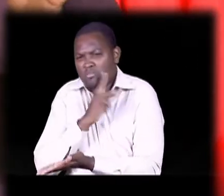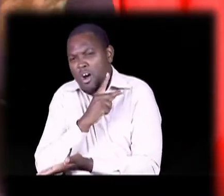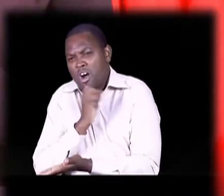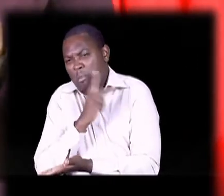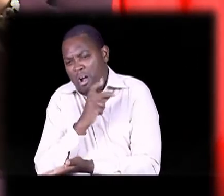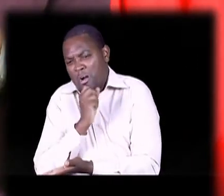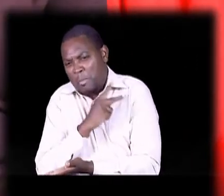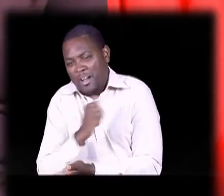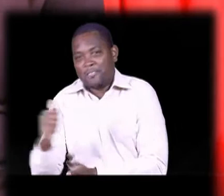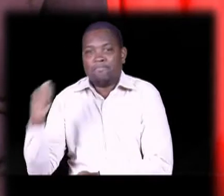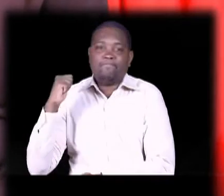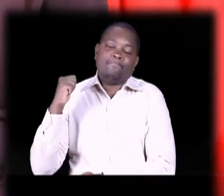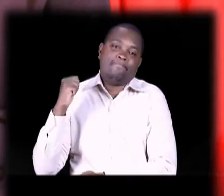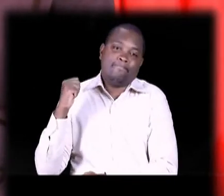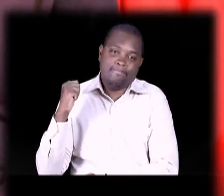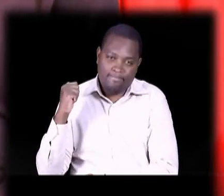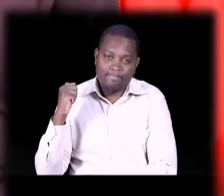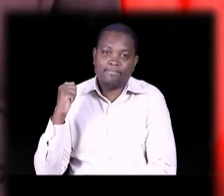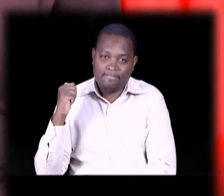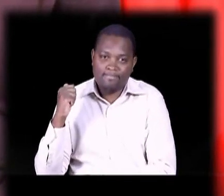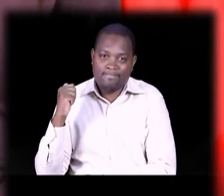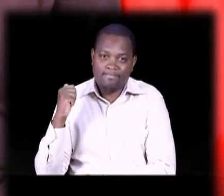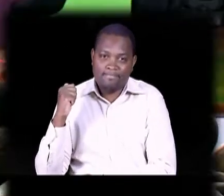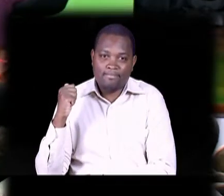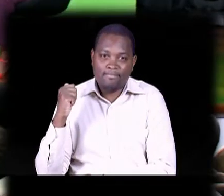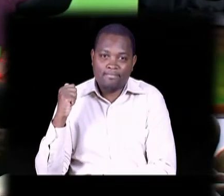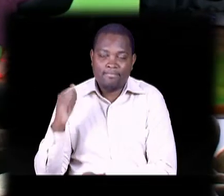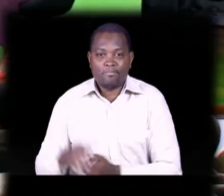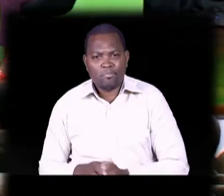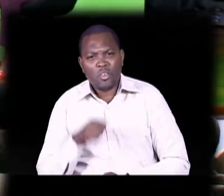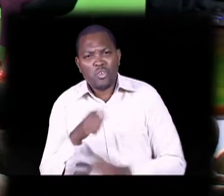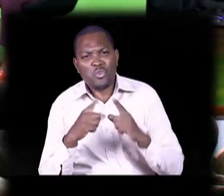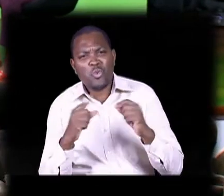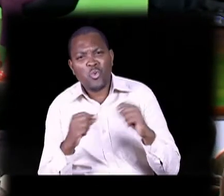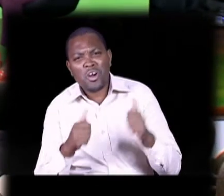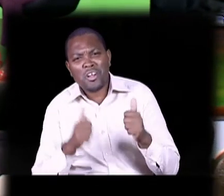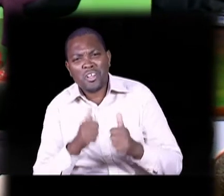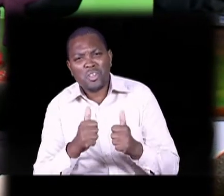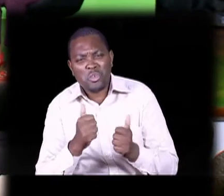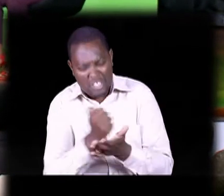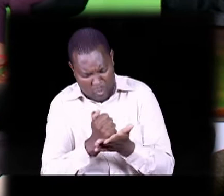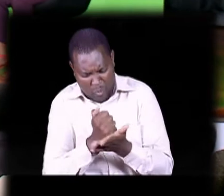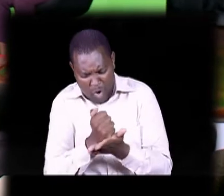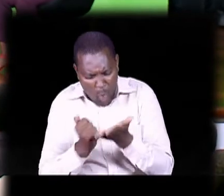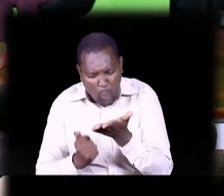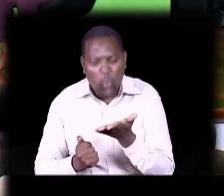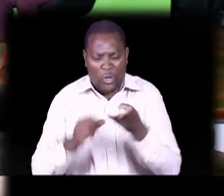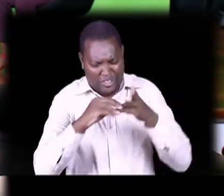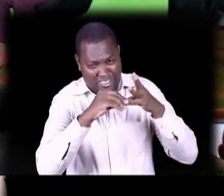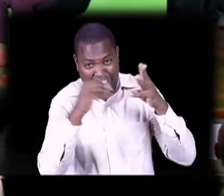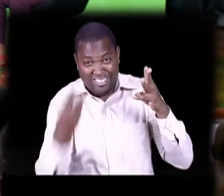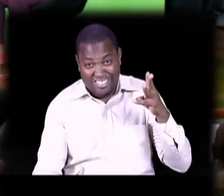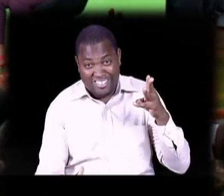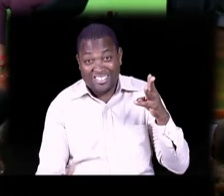itakata Itakushika Kwa hivo hato ufanya iyo Ubezima Mazio ningumu Mazinga ombu Ni wangaku wanajua mahalo Wa